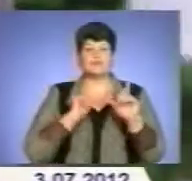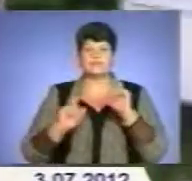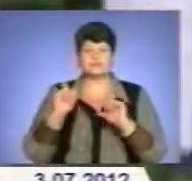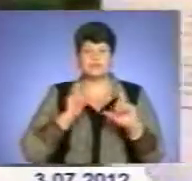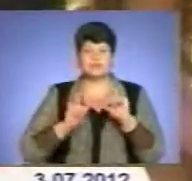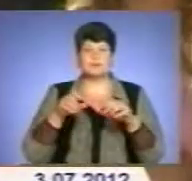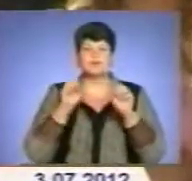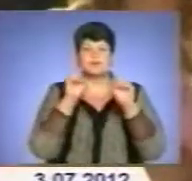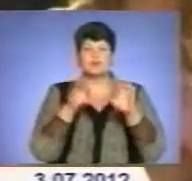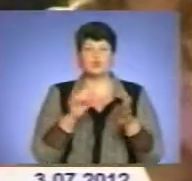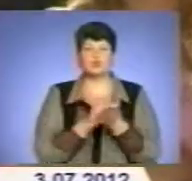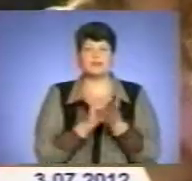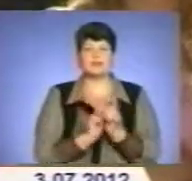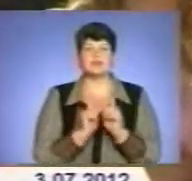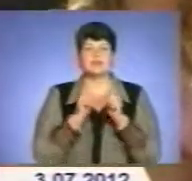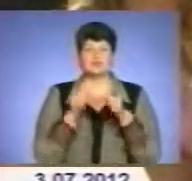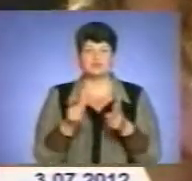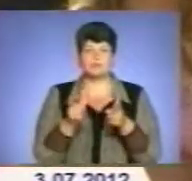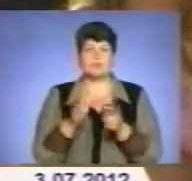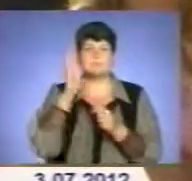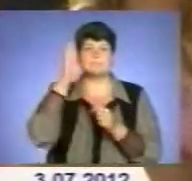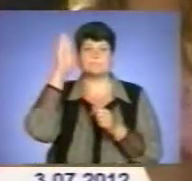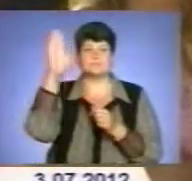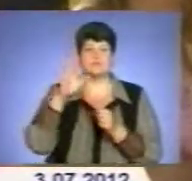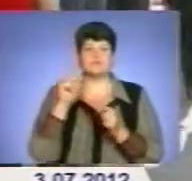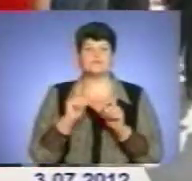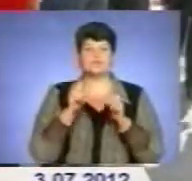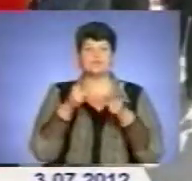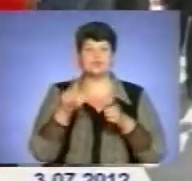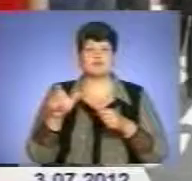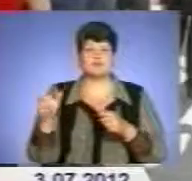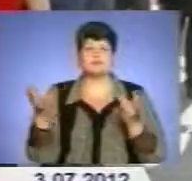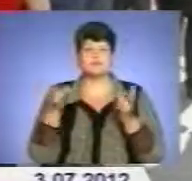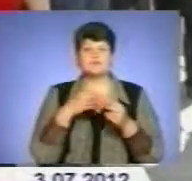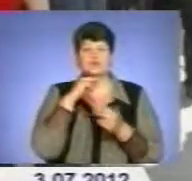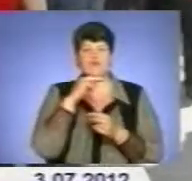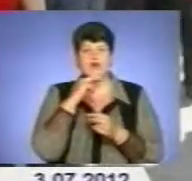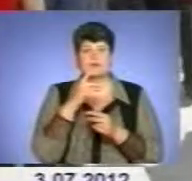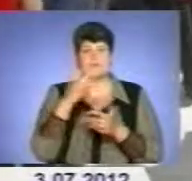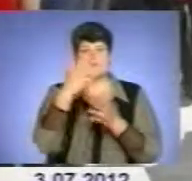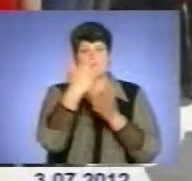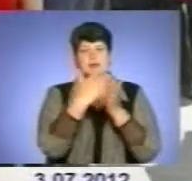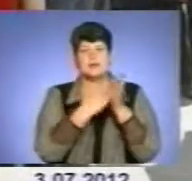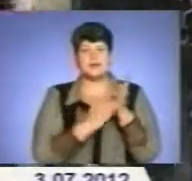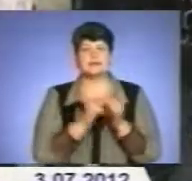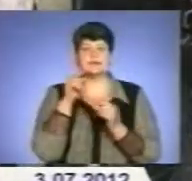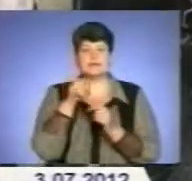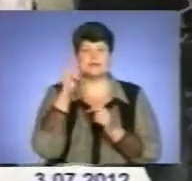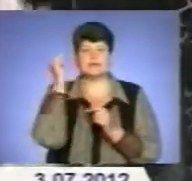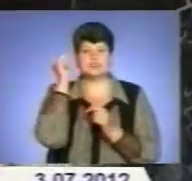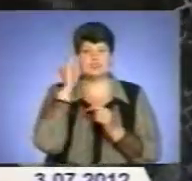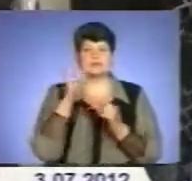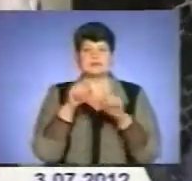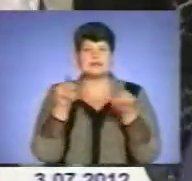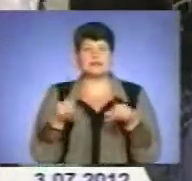документи на вступ. Майбутнім абітурієнтам потрібно звернути особливу увагу на перелік таких навчальних закладів, які були